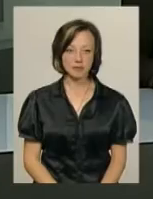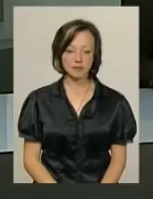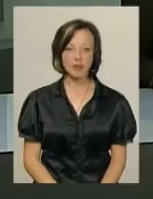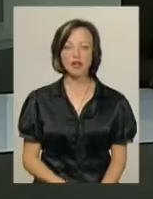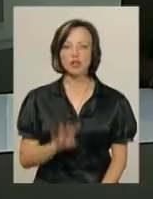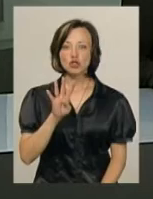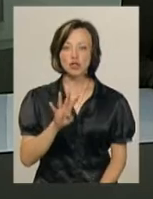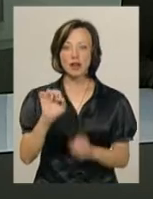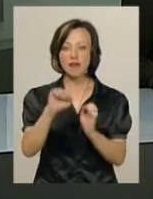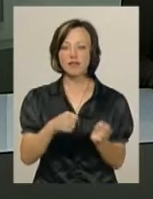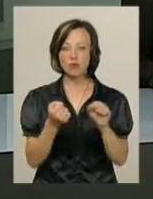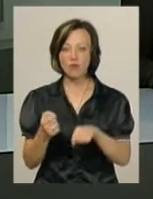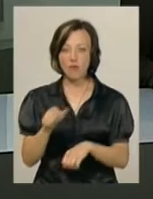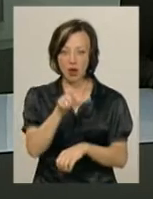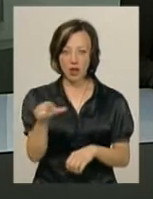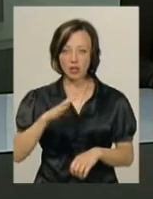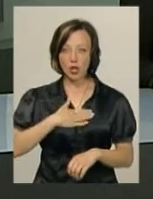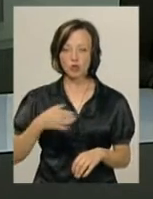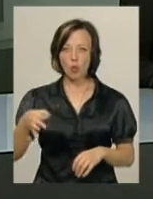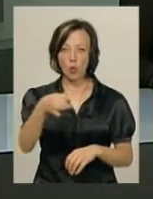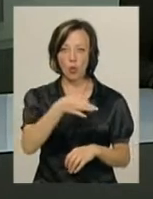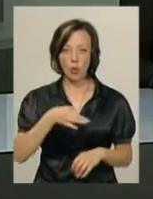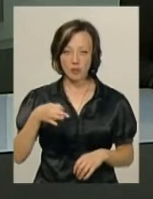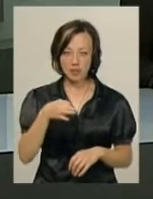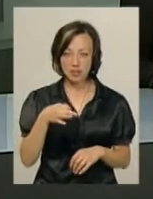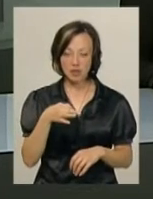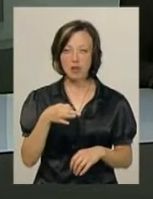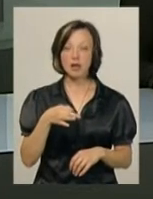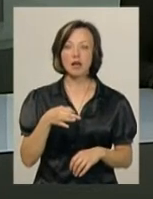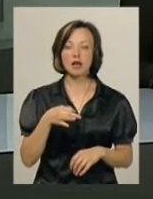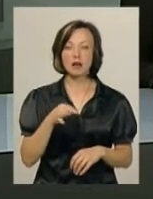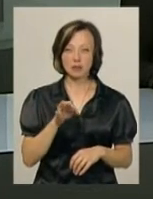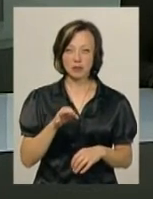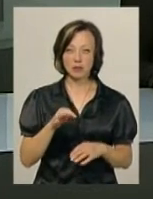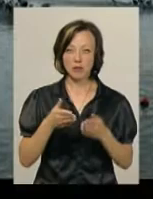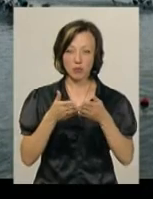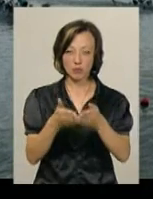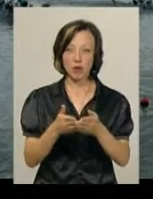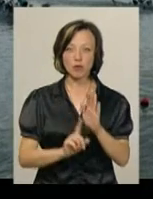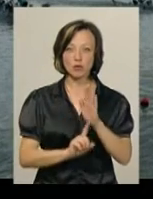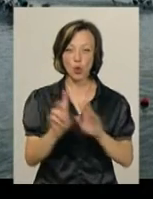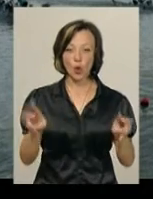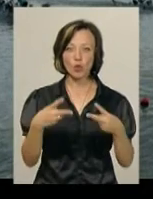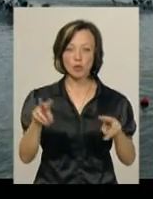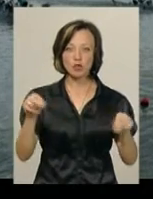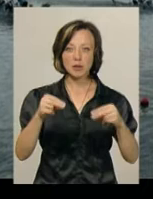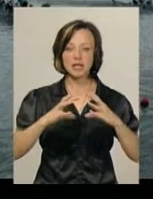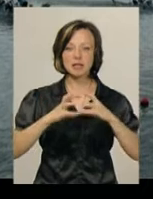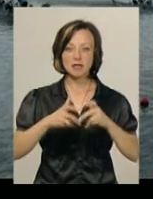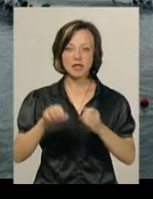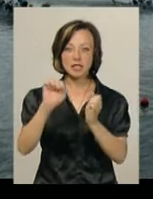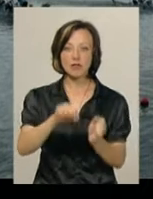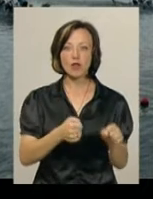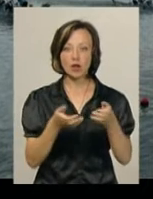Чотири висловальники нашої області – Сергій Солтик, Микола Куш та Руслан Шевцов та Віктор Флерчук – розпочали клубний шіпіат світу з